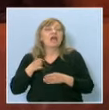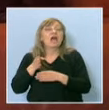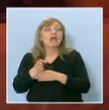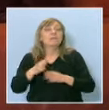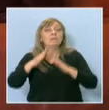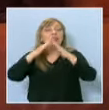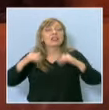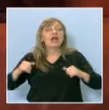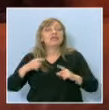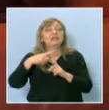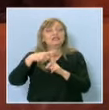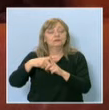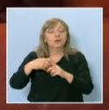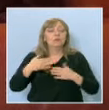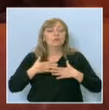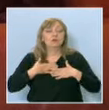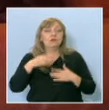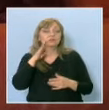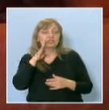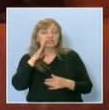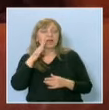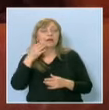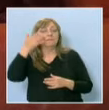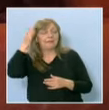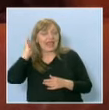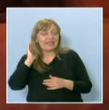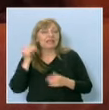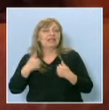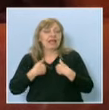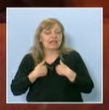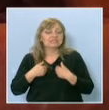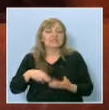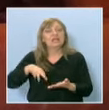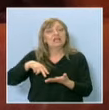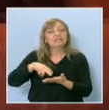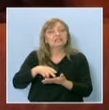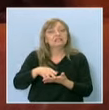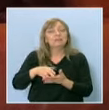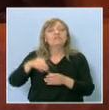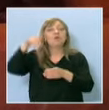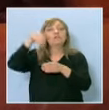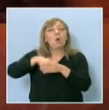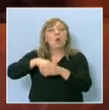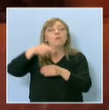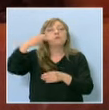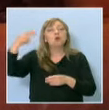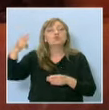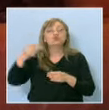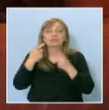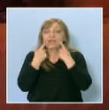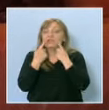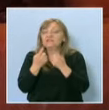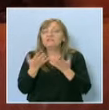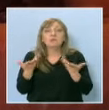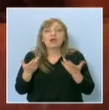смъртта, баща ми, майка ми и аз тръгнахме към пощата, за да видим какво ми